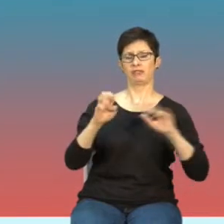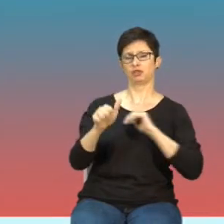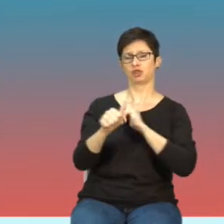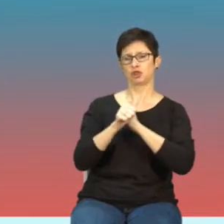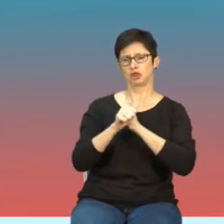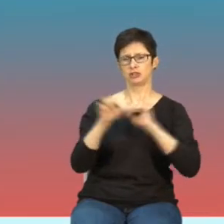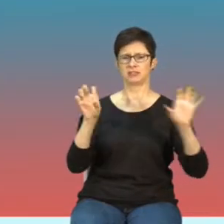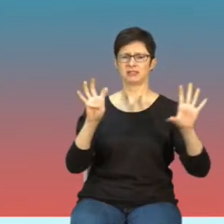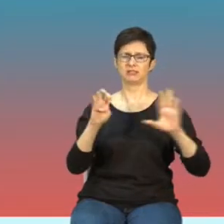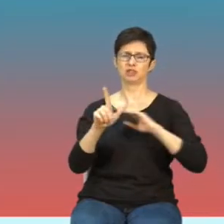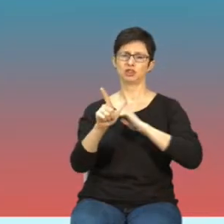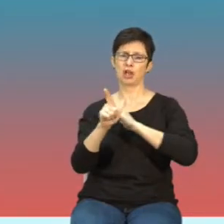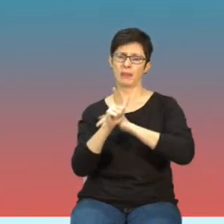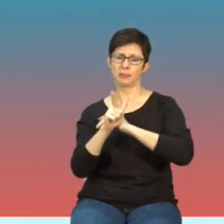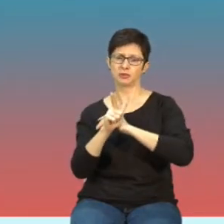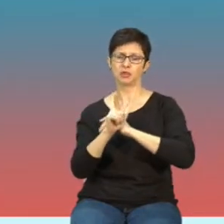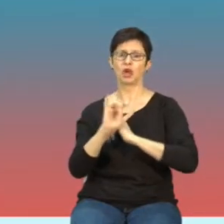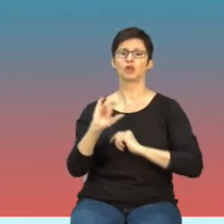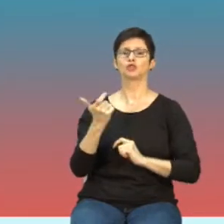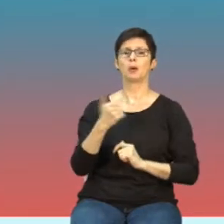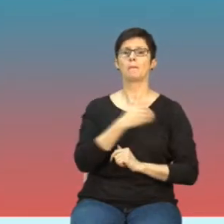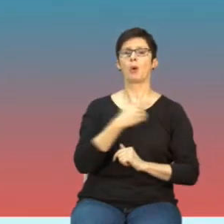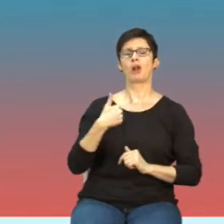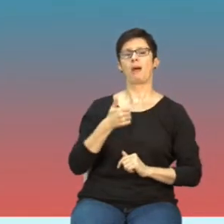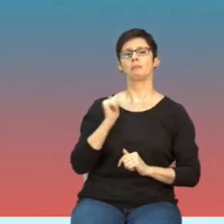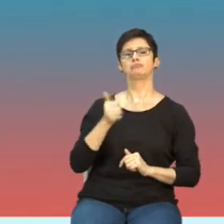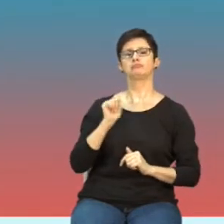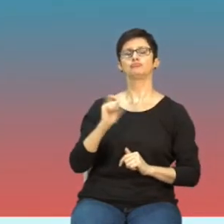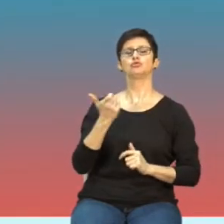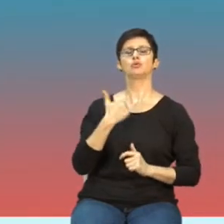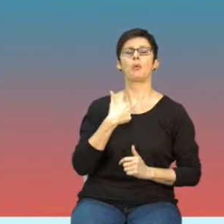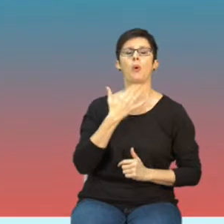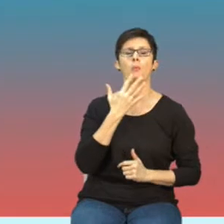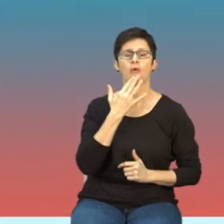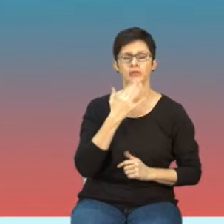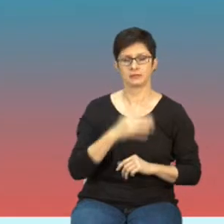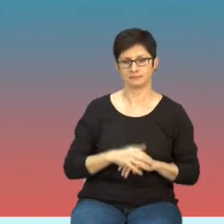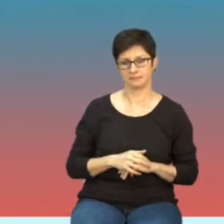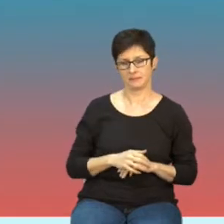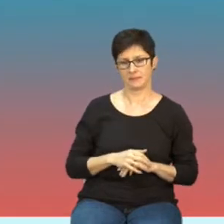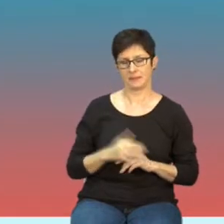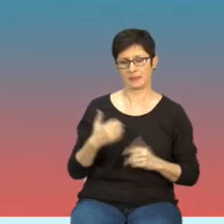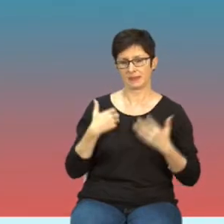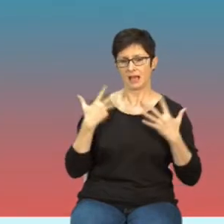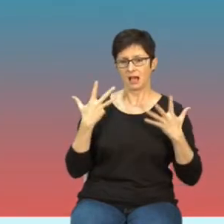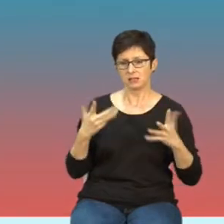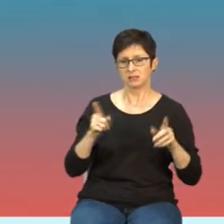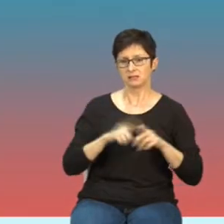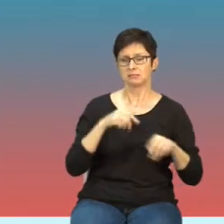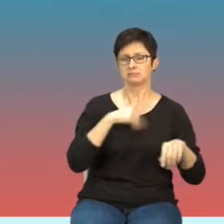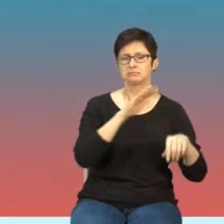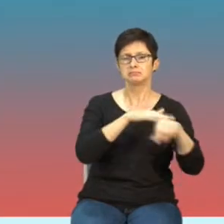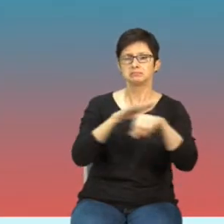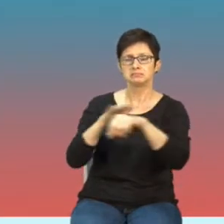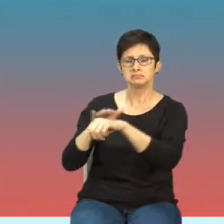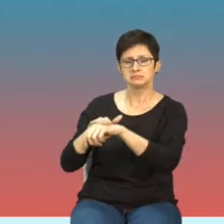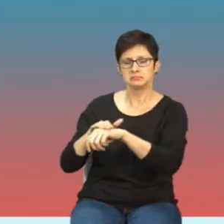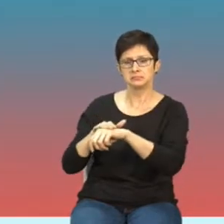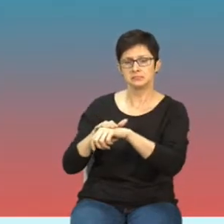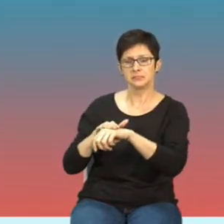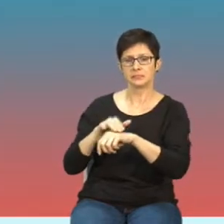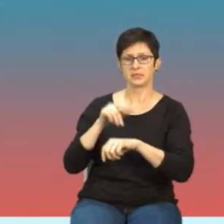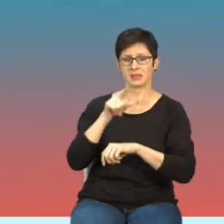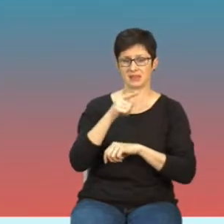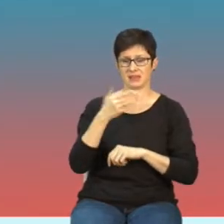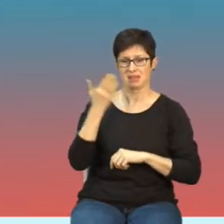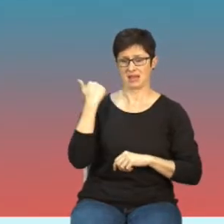70-tych w tej sprawie. Chciałbym w swoim wystąpieniu również uzmysłowić Państwu, że ten